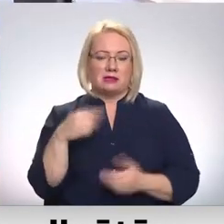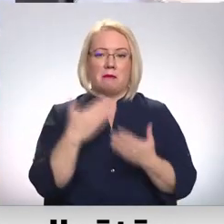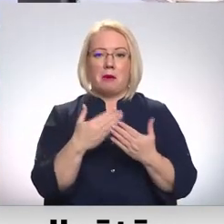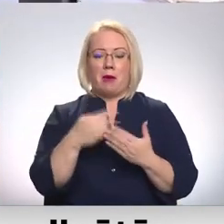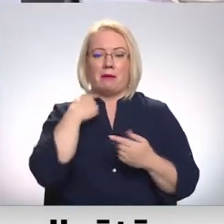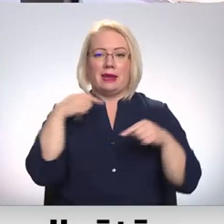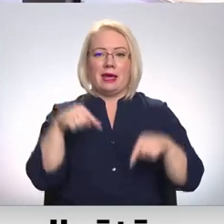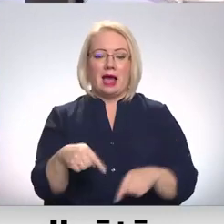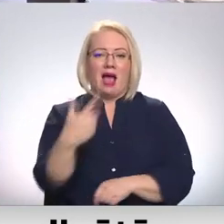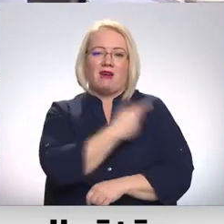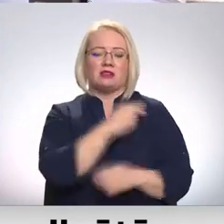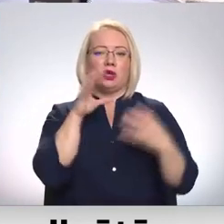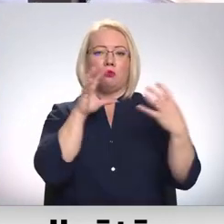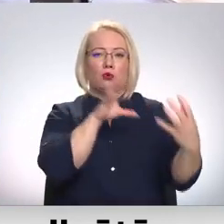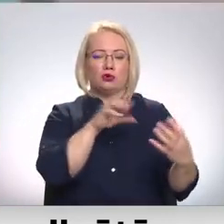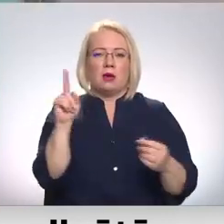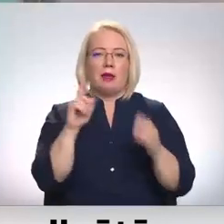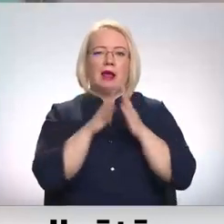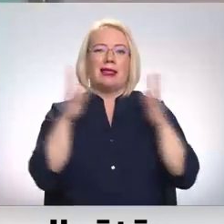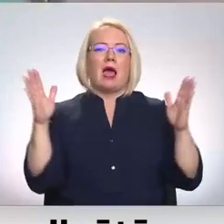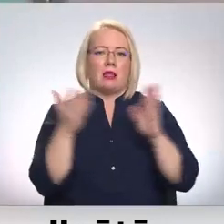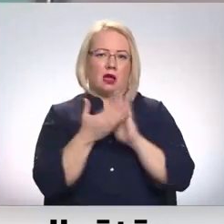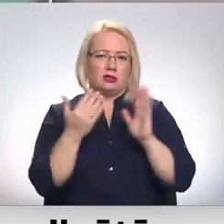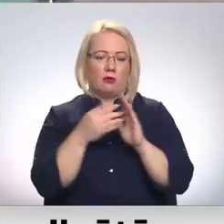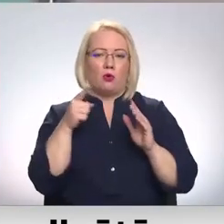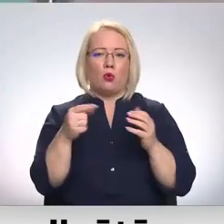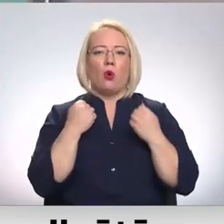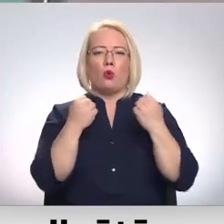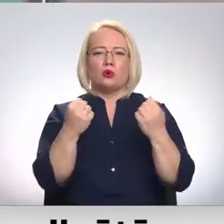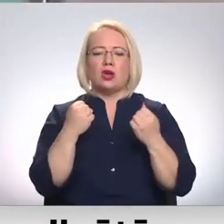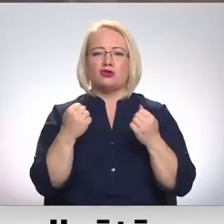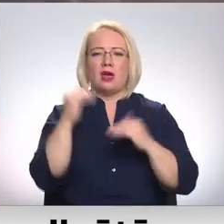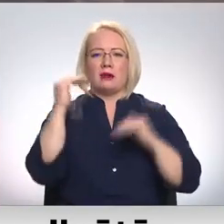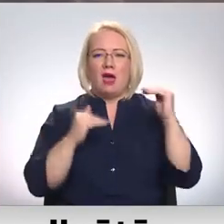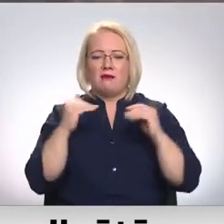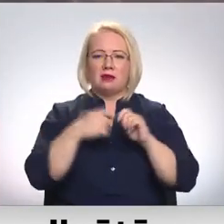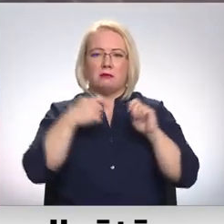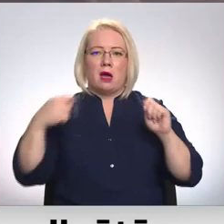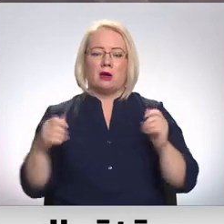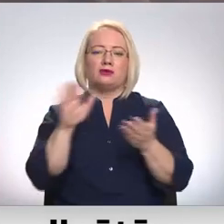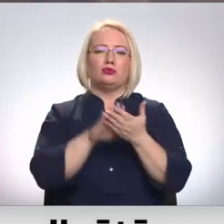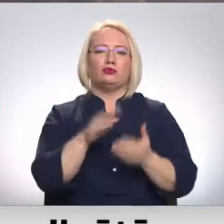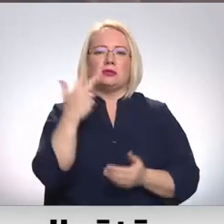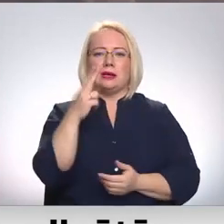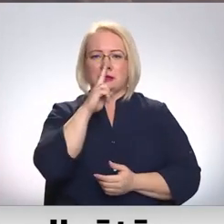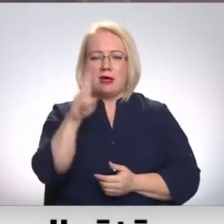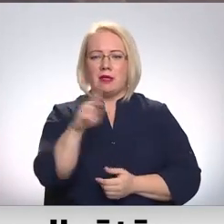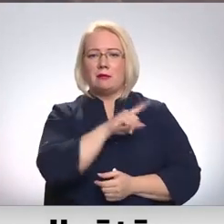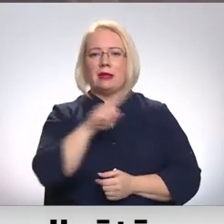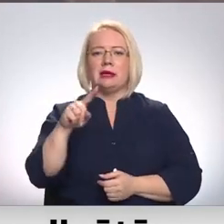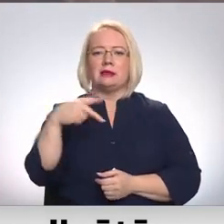Rīgā vakcīna bus iemantojuši lielu atsaucību, kur to kursēšanas grafiks pagarināts vēl par trīs nedēļām līdz 21.